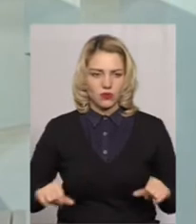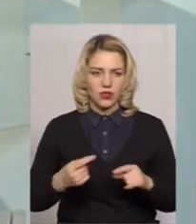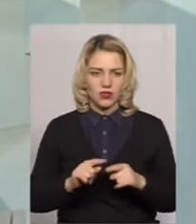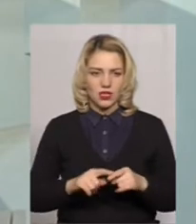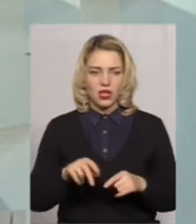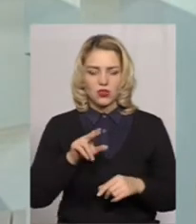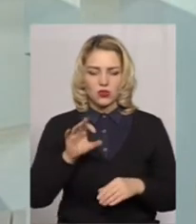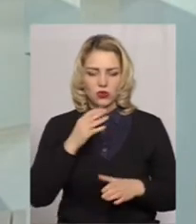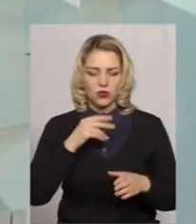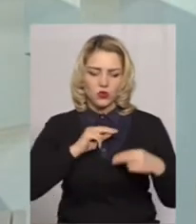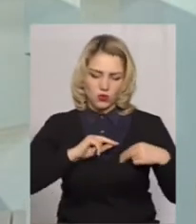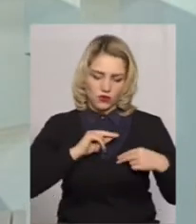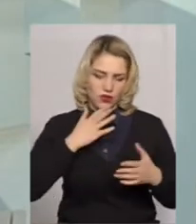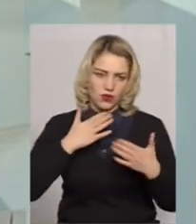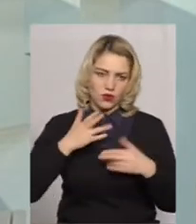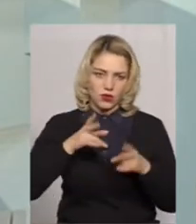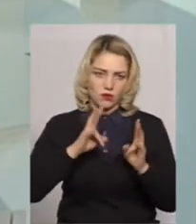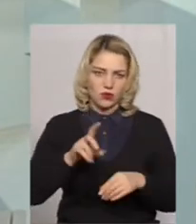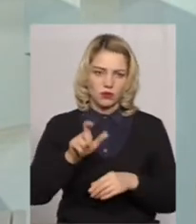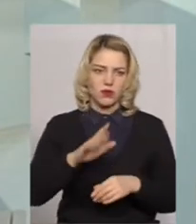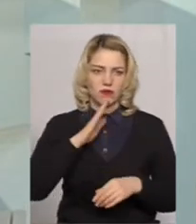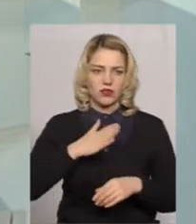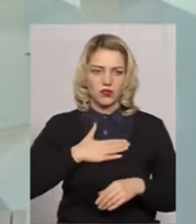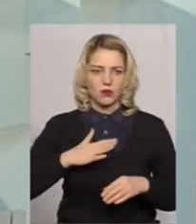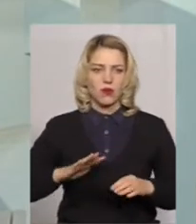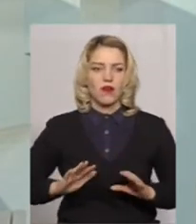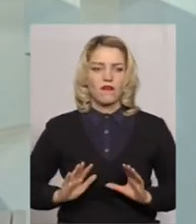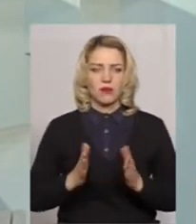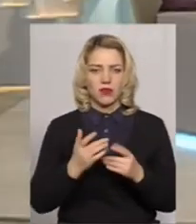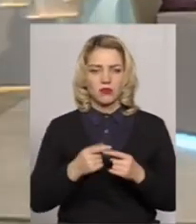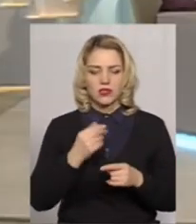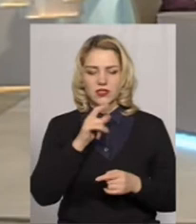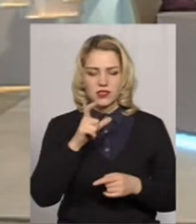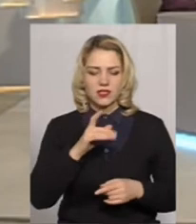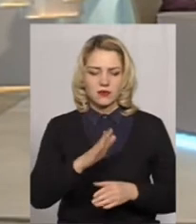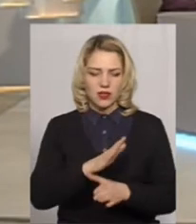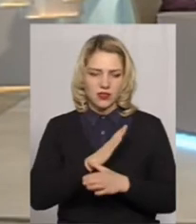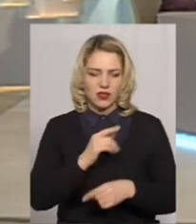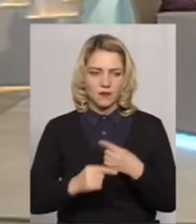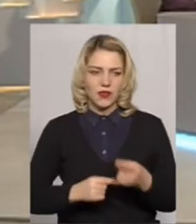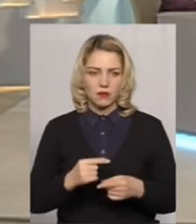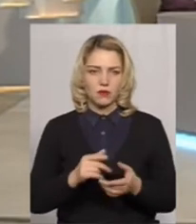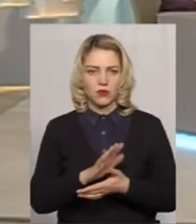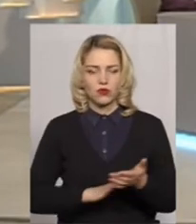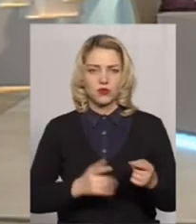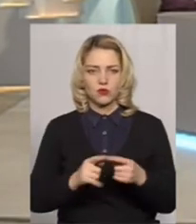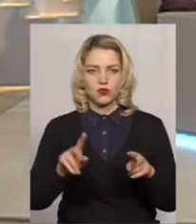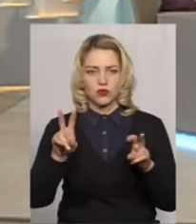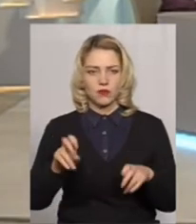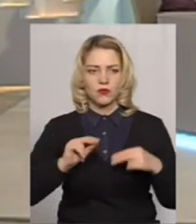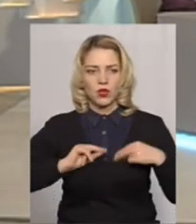'ясувати трудові відносини потерпілого, в нашому випадку, смертельним наслідком. От, продовжимо трошки цю тему